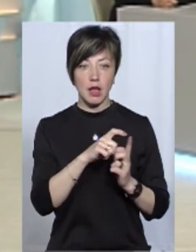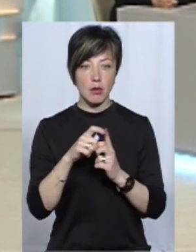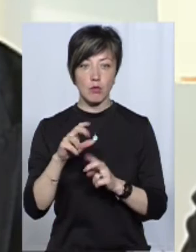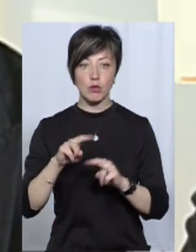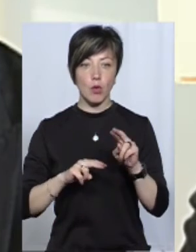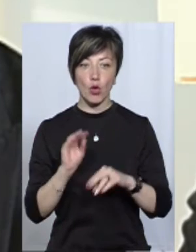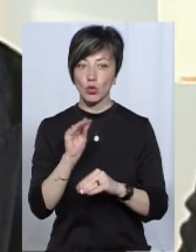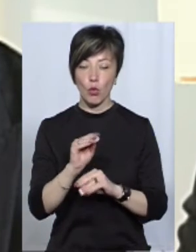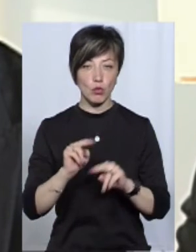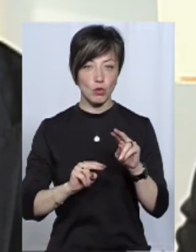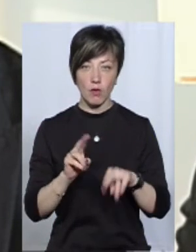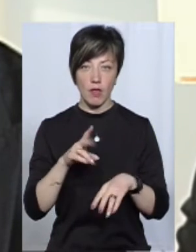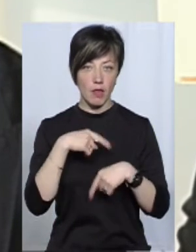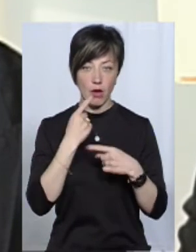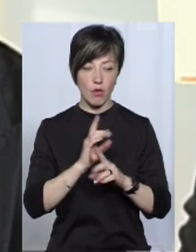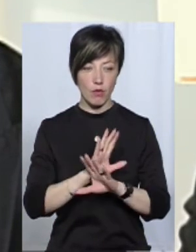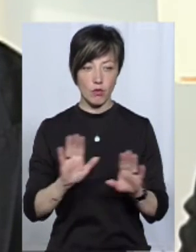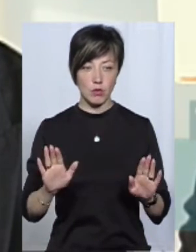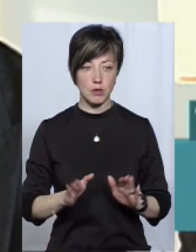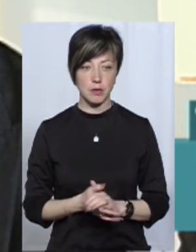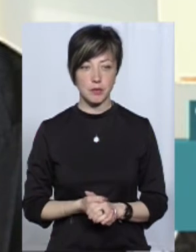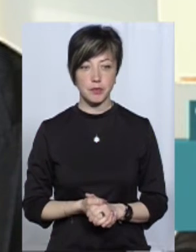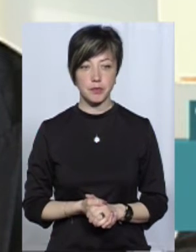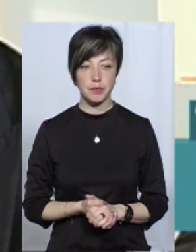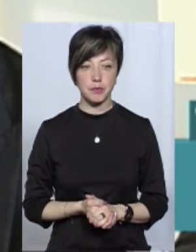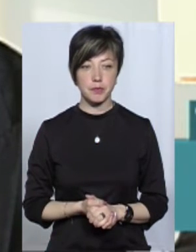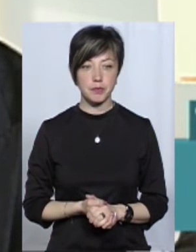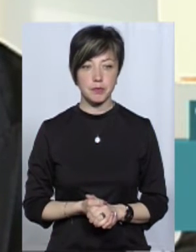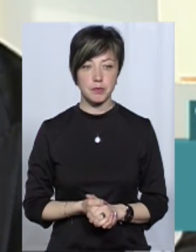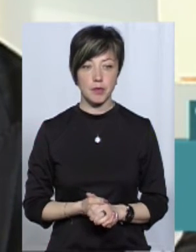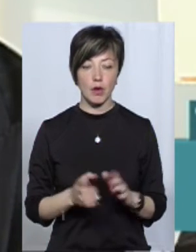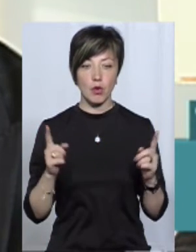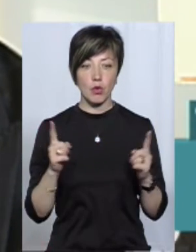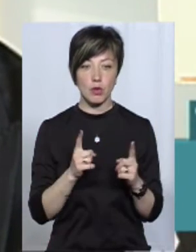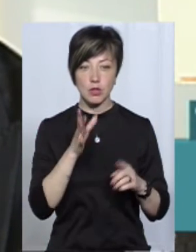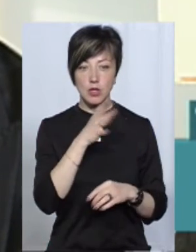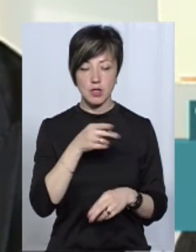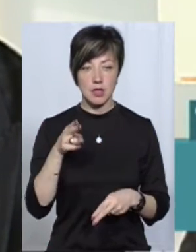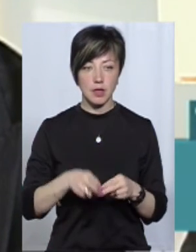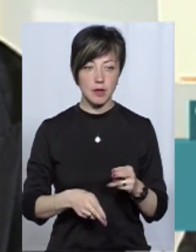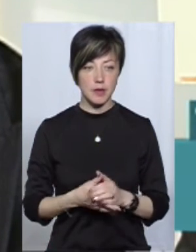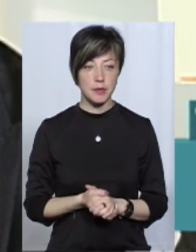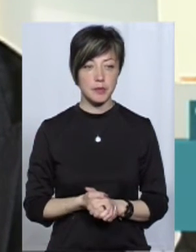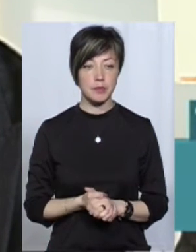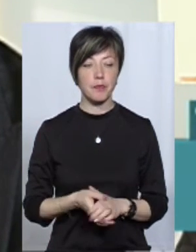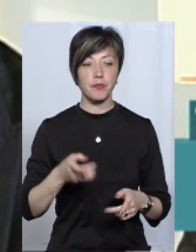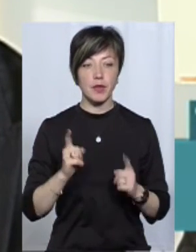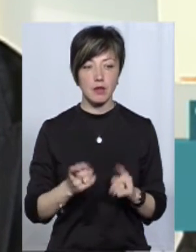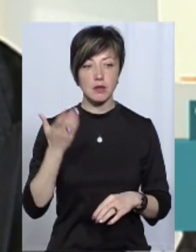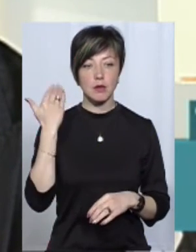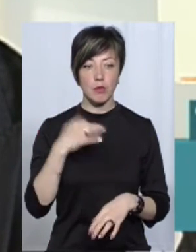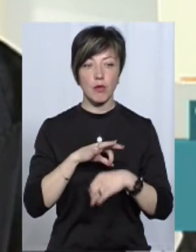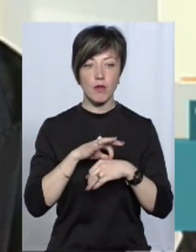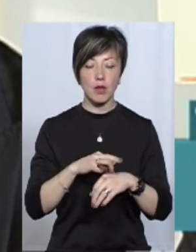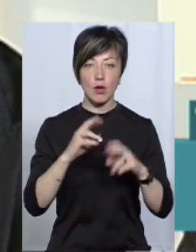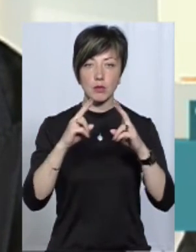Про добудову не йде термін. Тільки коротко, бо в нас вже час. Дійсно, в свій час